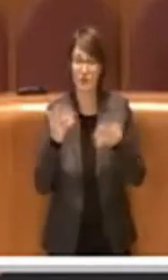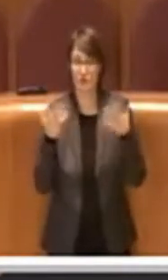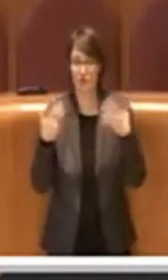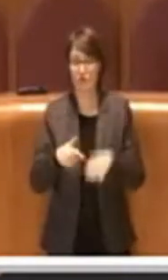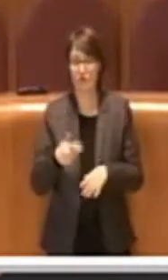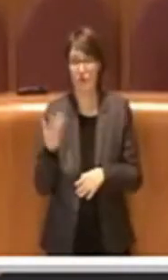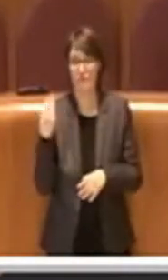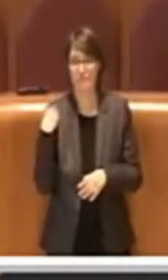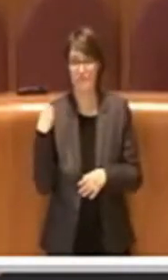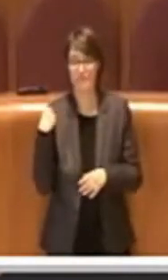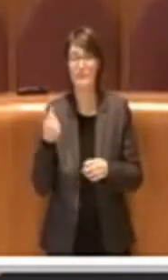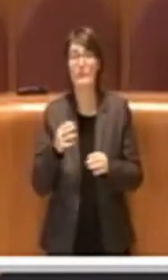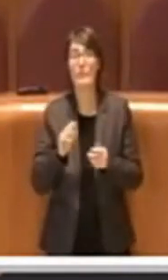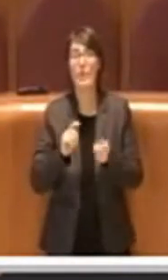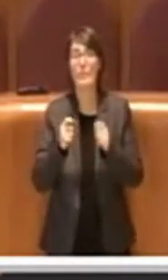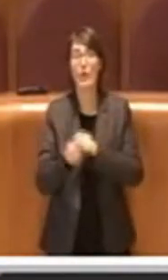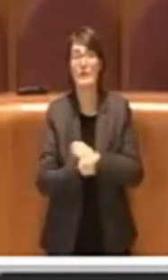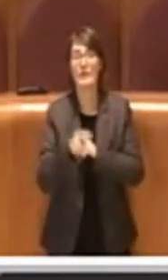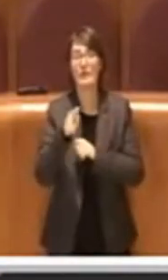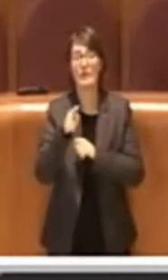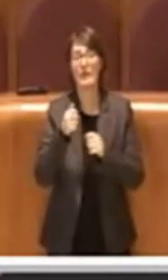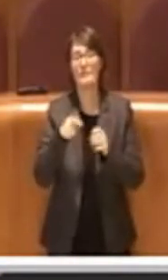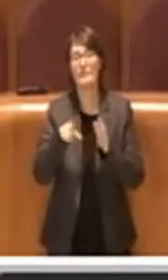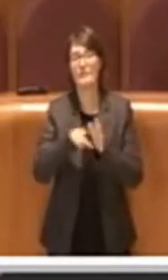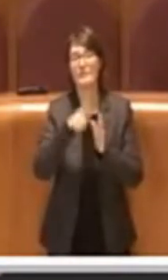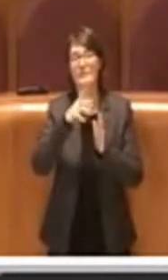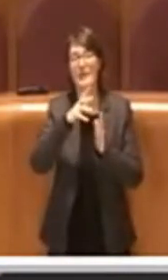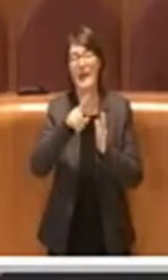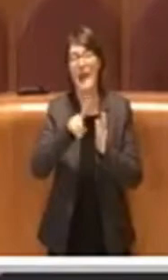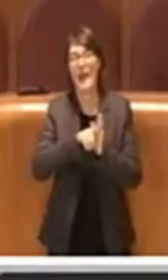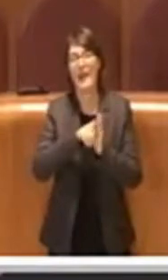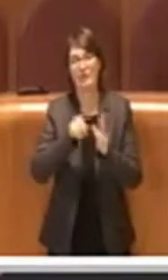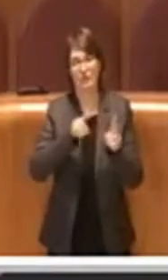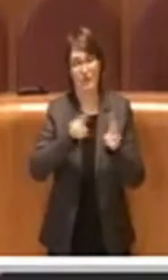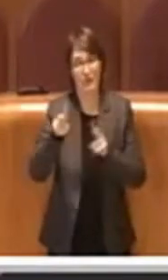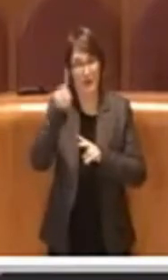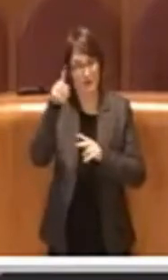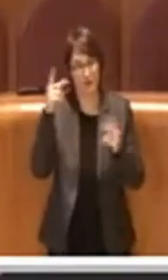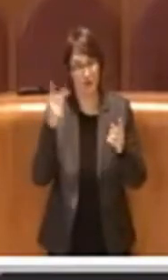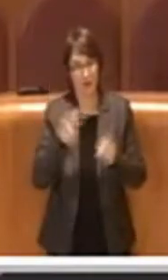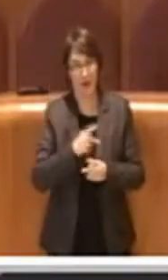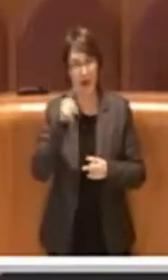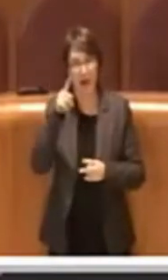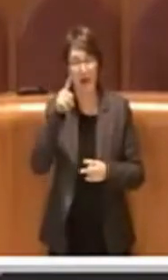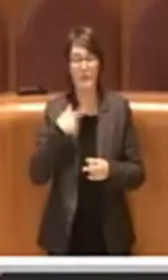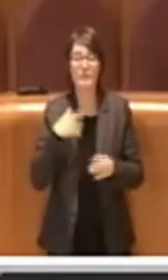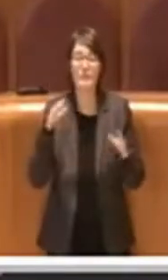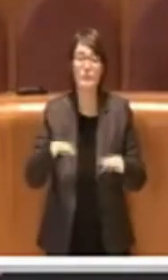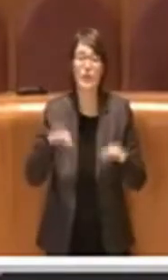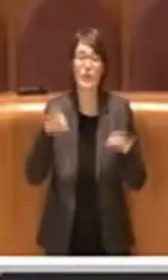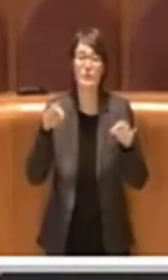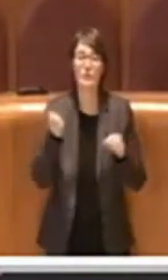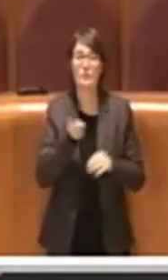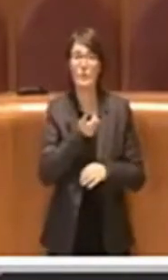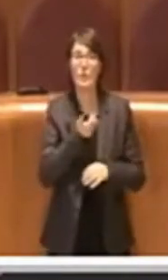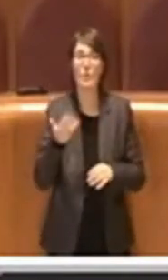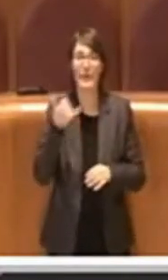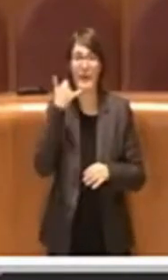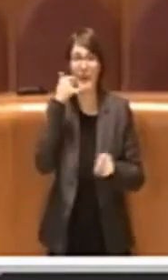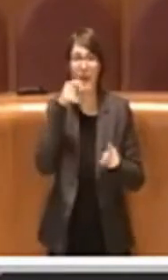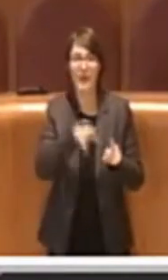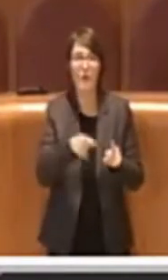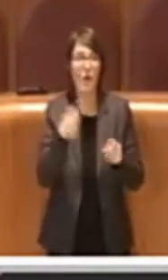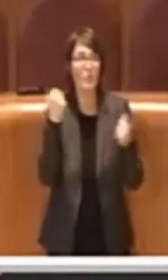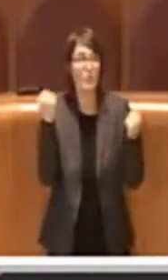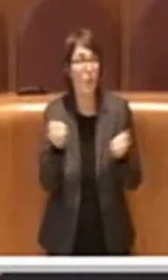normativa nazionale con la sospensione dei numeri telefonici che effettuano pubblicità